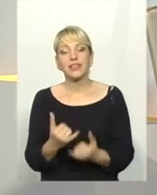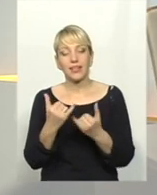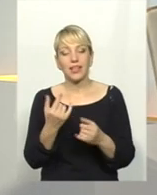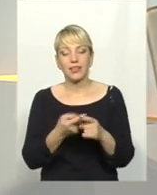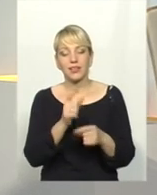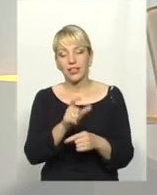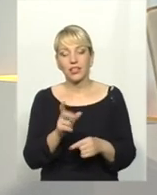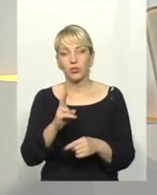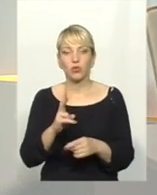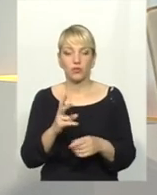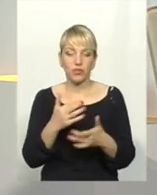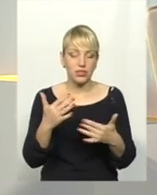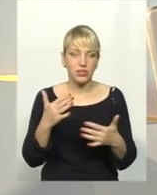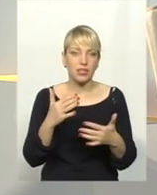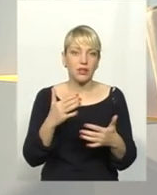інший період свого життя